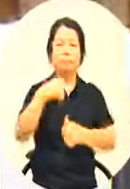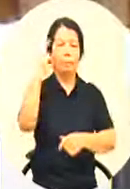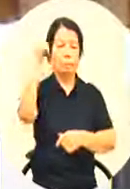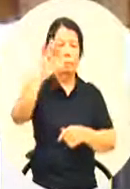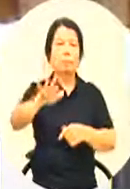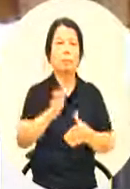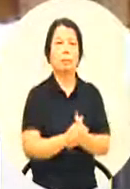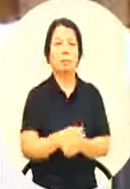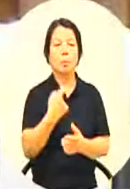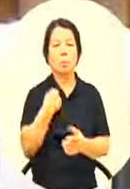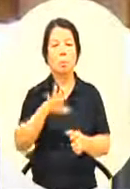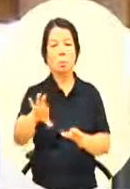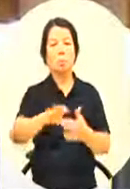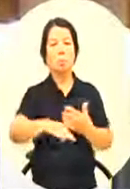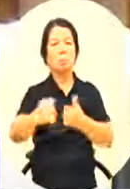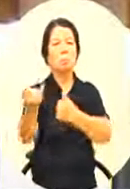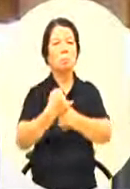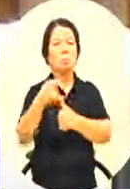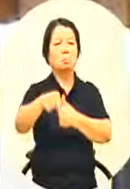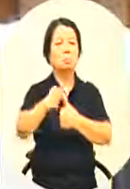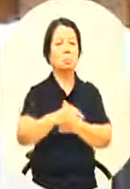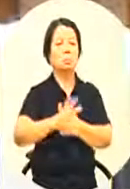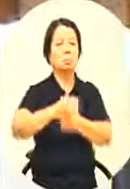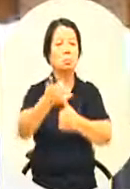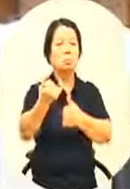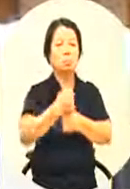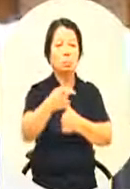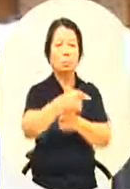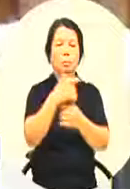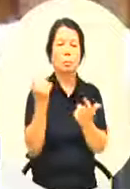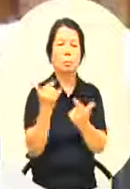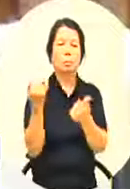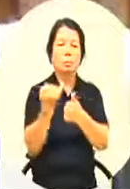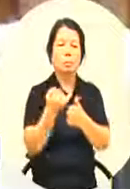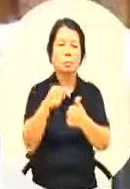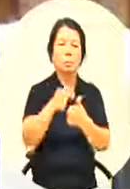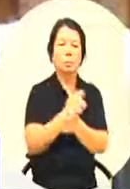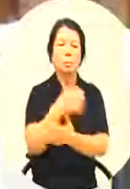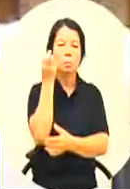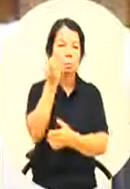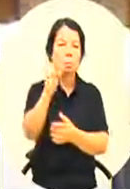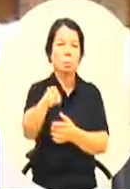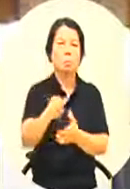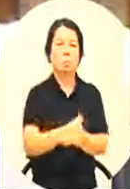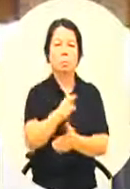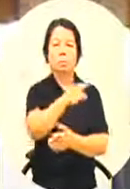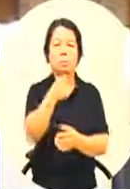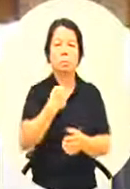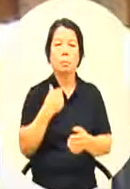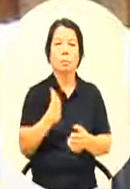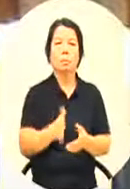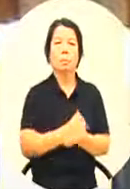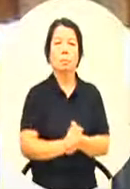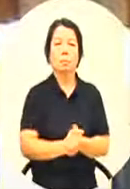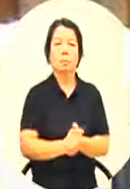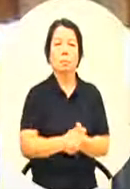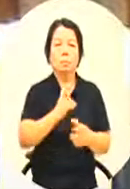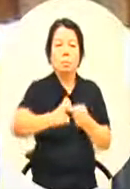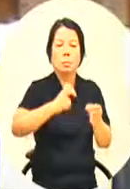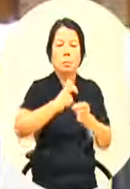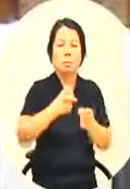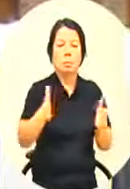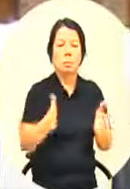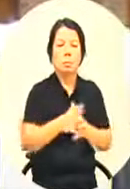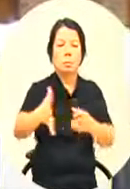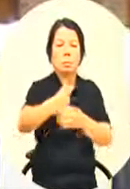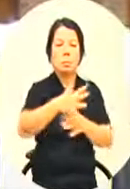他们就是外籍移工觉得他们就是配偶看不起他们但是你们知道吗,这20年来全